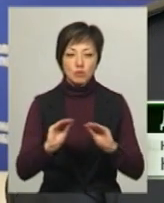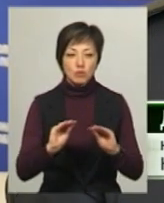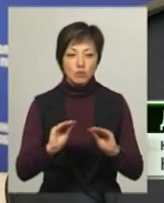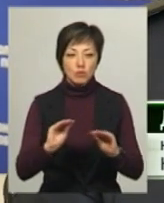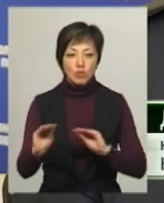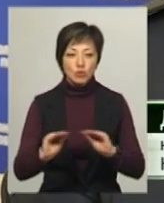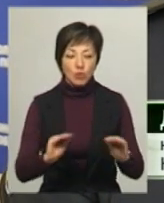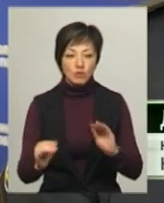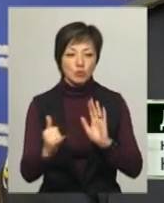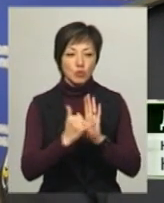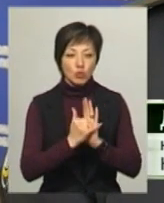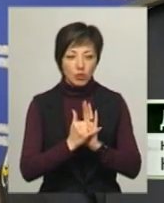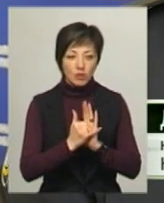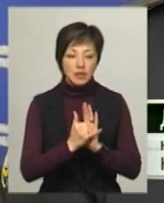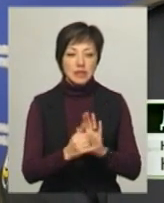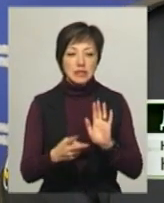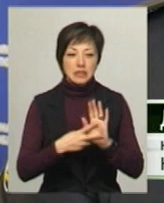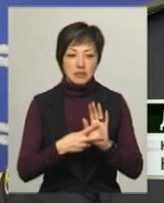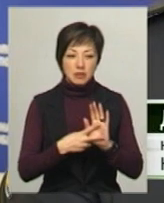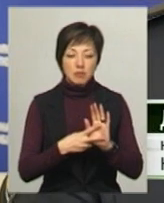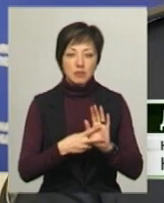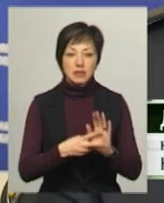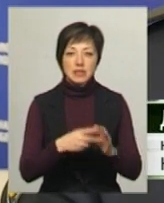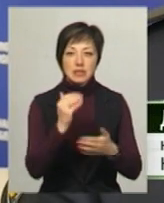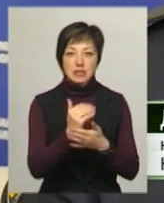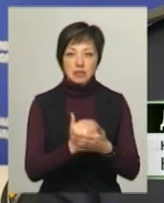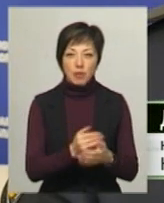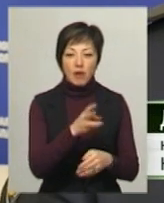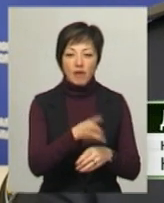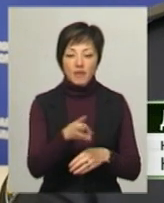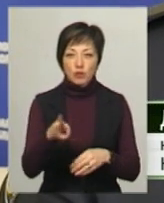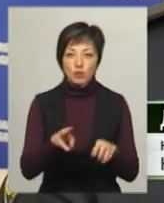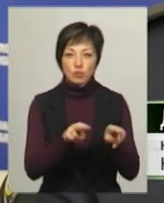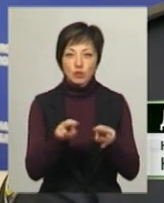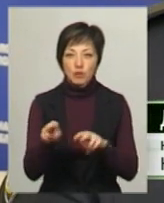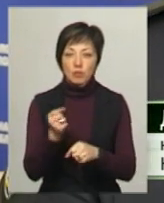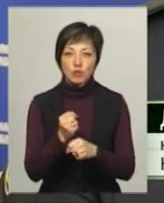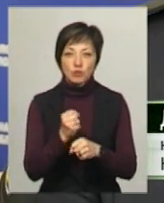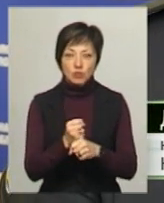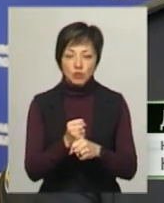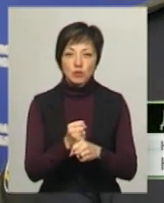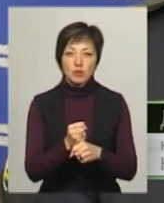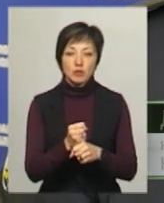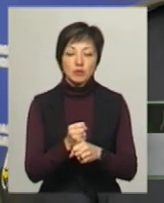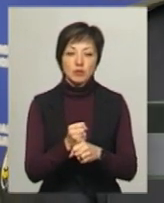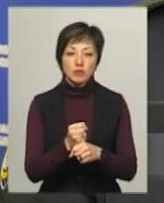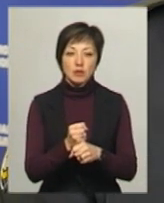налиштовано та встановлено сім мобільних систем відеоспостереження, які працюють по каналами GSM. Вони